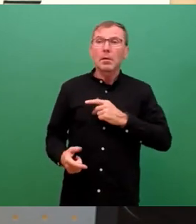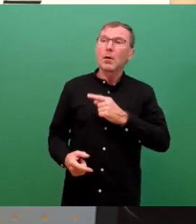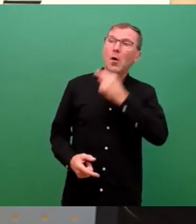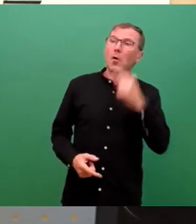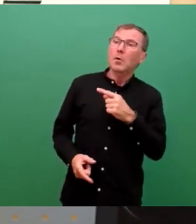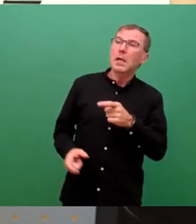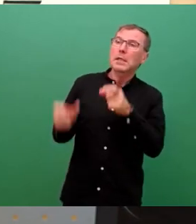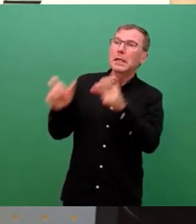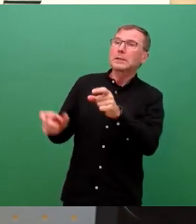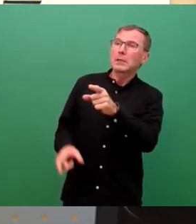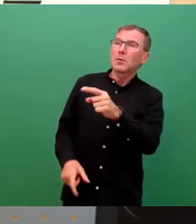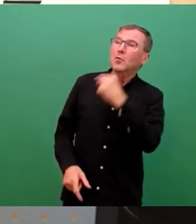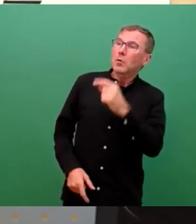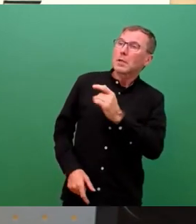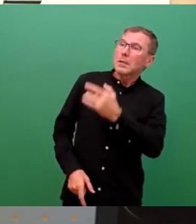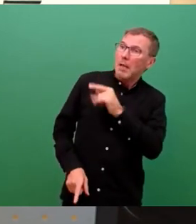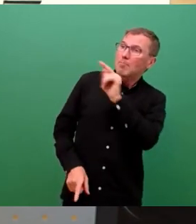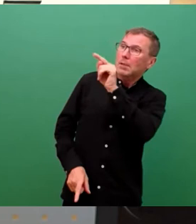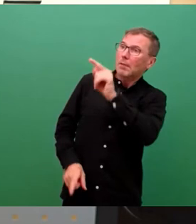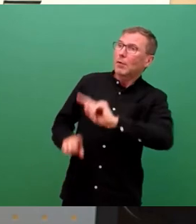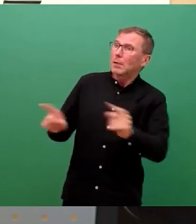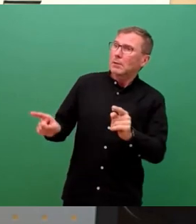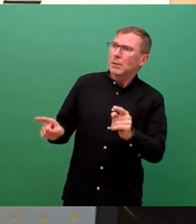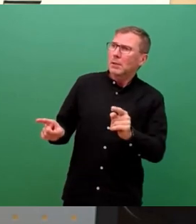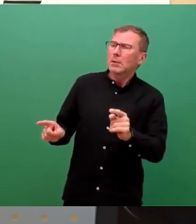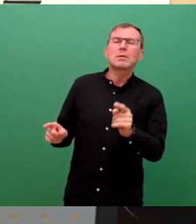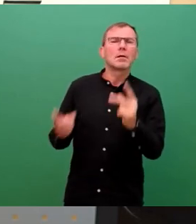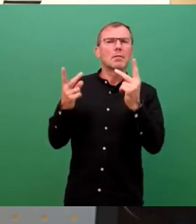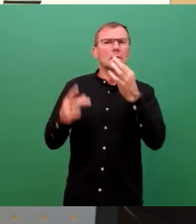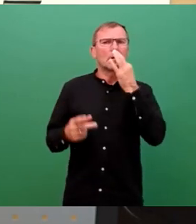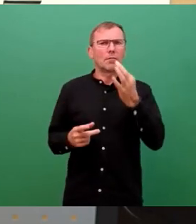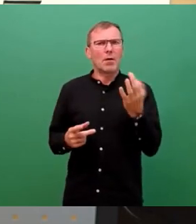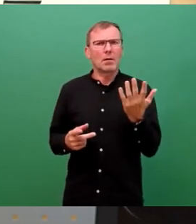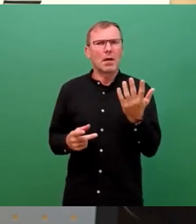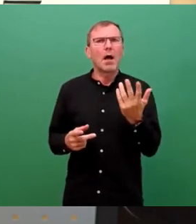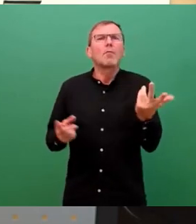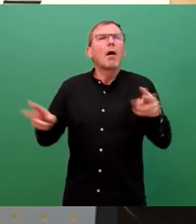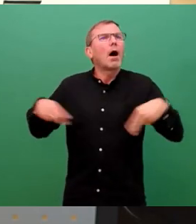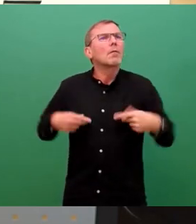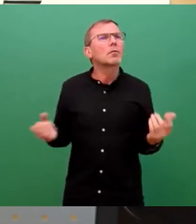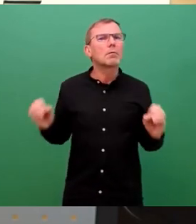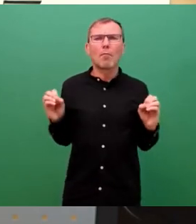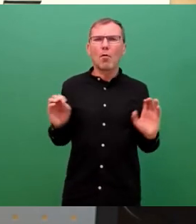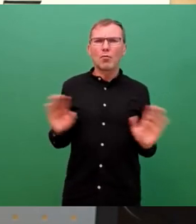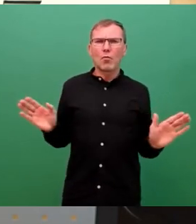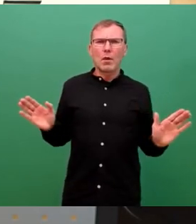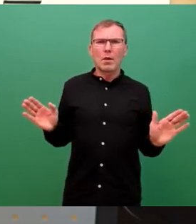Russland treffen oder nicht, ist eine erhebliche Frage. Beantwortet wurde sie nicht. Sie kann aber nicht dazu führen, dass die eigene